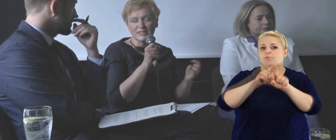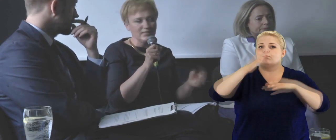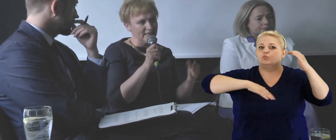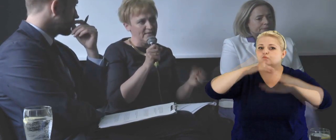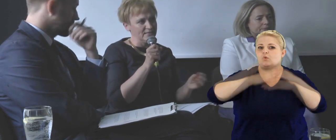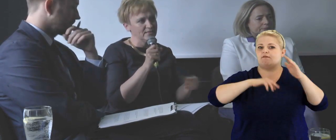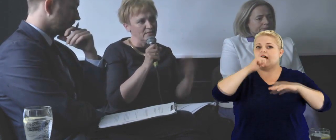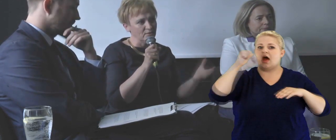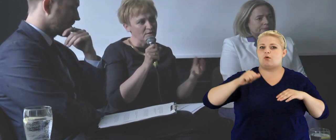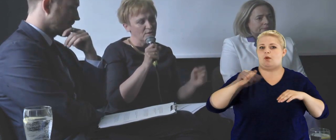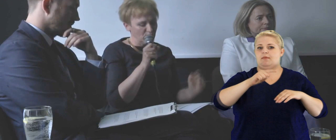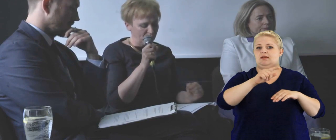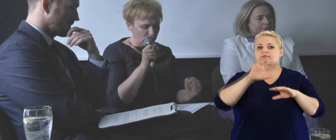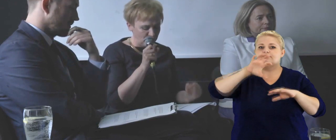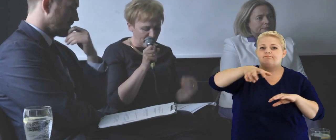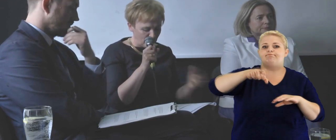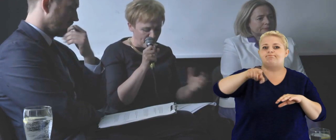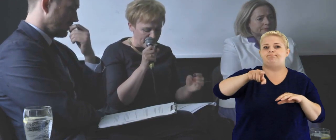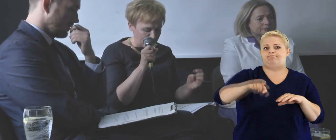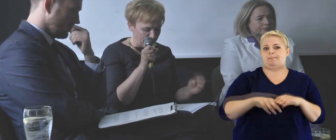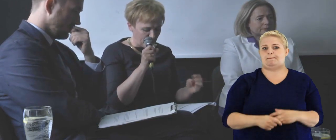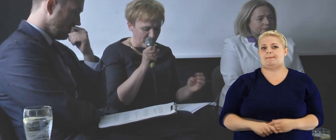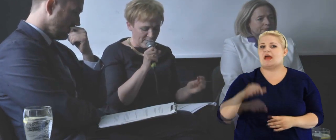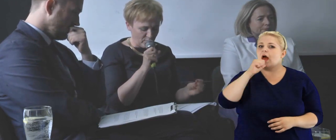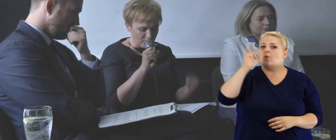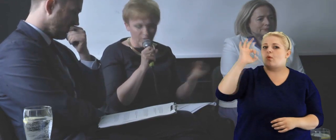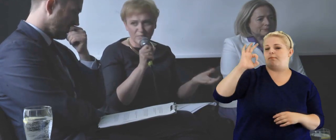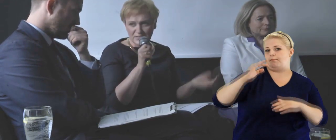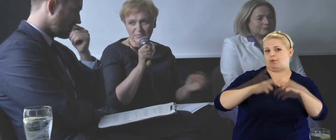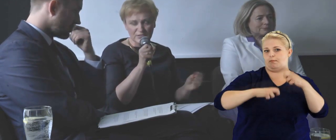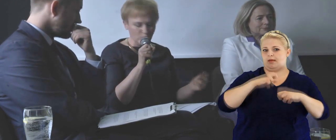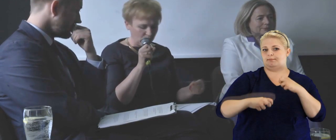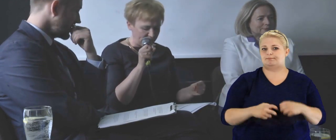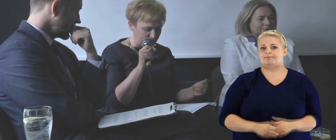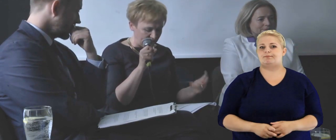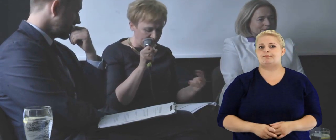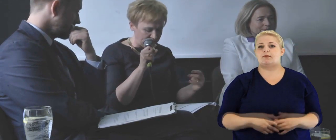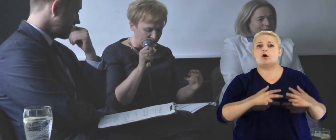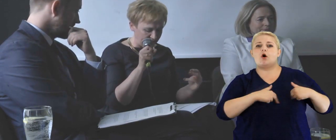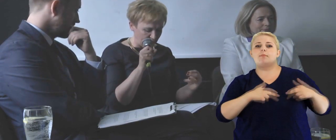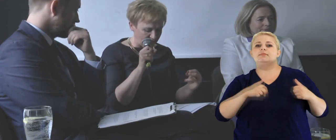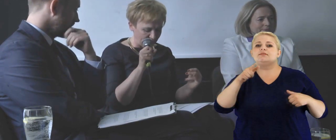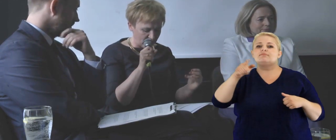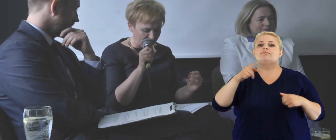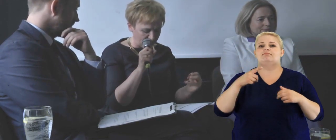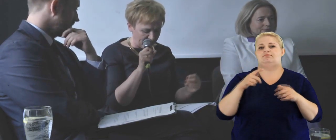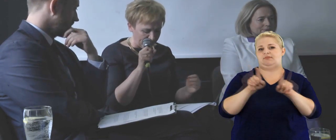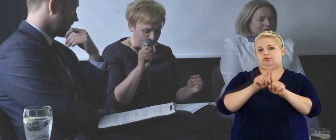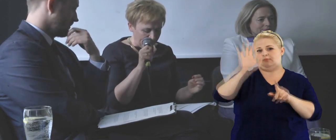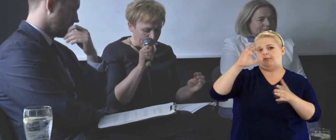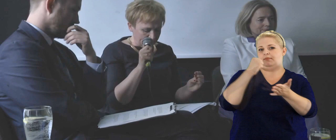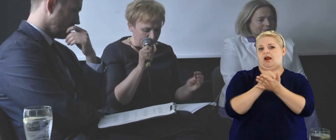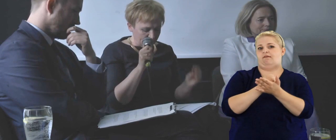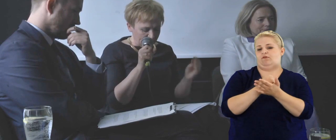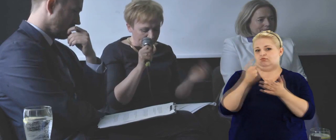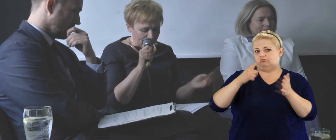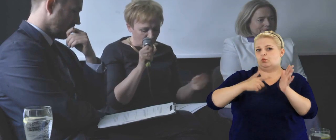europejski interes, ten, to poczucie europejskich problemów. Komisji przysługuje też ta inicjatywa ustawodawcza.